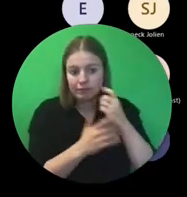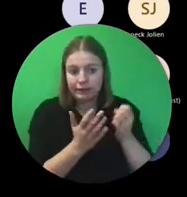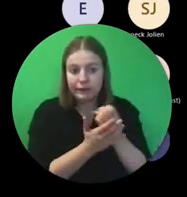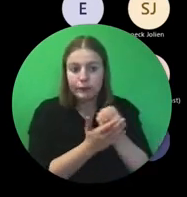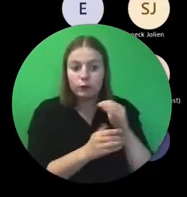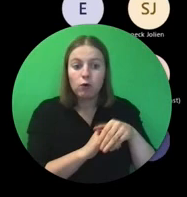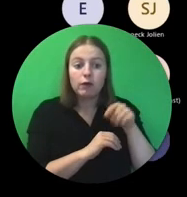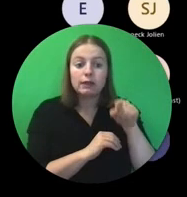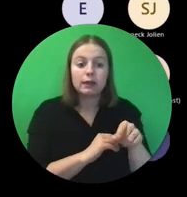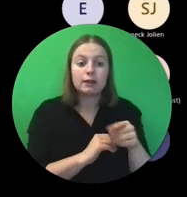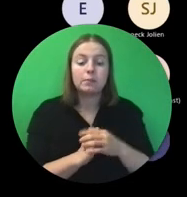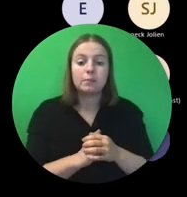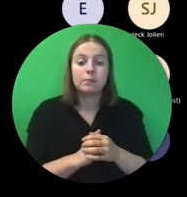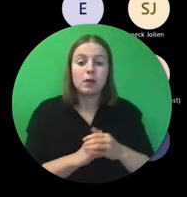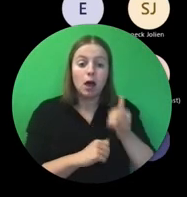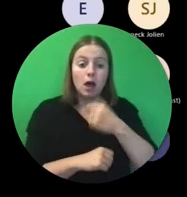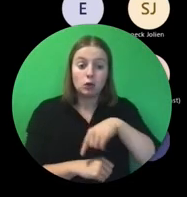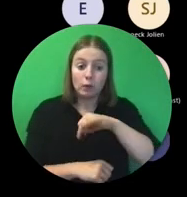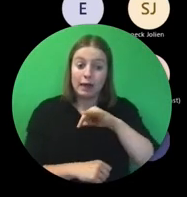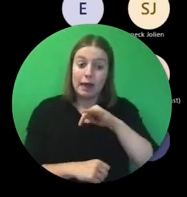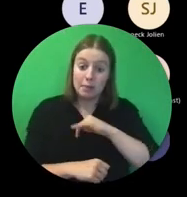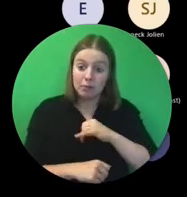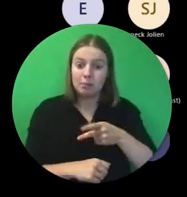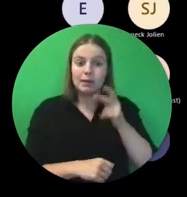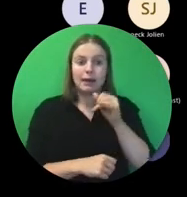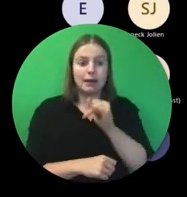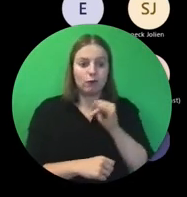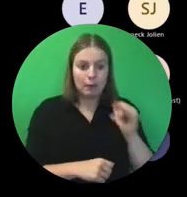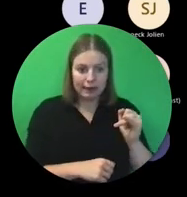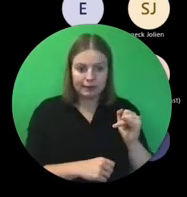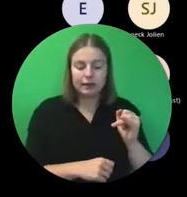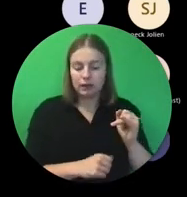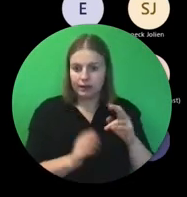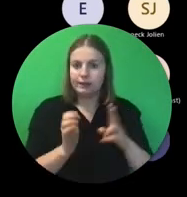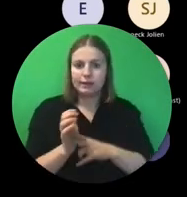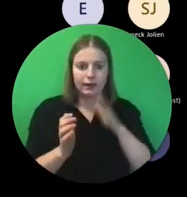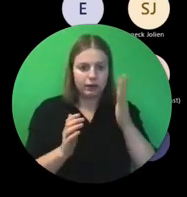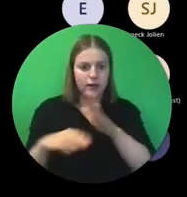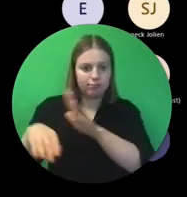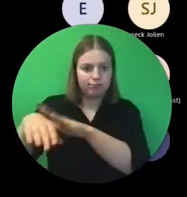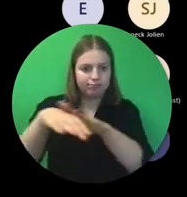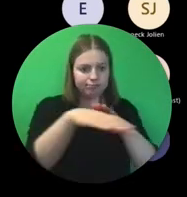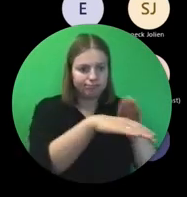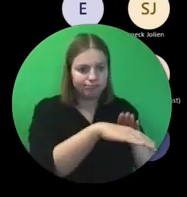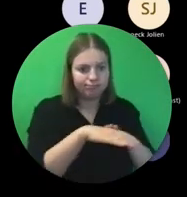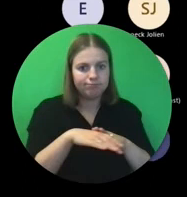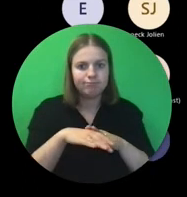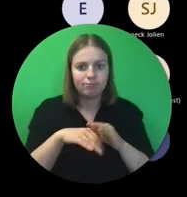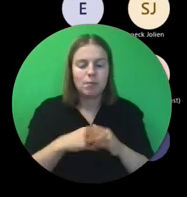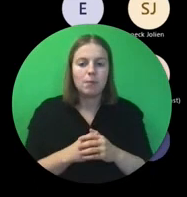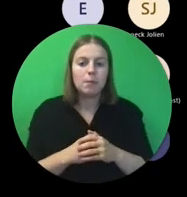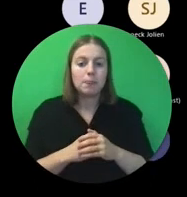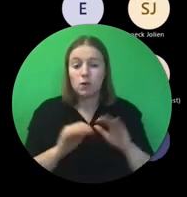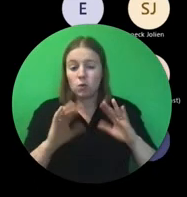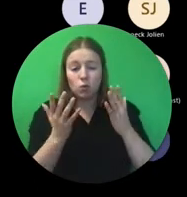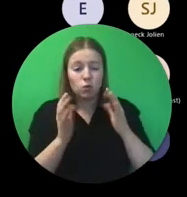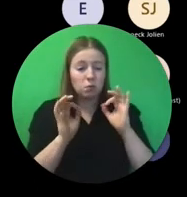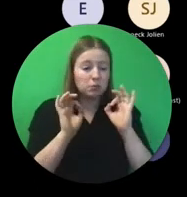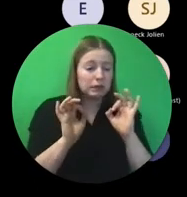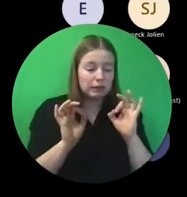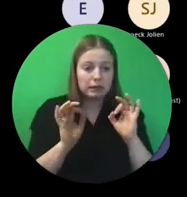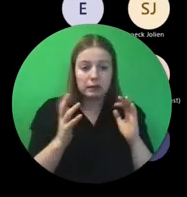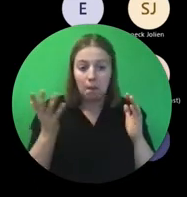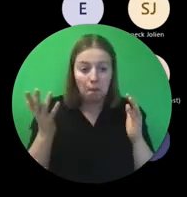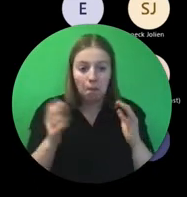Zodra we iets deftig hebben van informatie, gaan we die natuurlijk aan jullie bezorgen. De vorm weten we nog niet, dat zullen